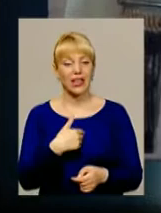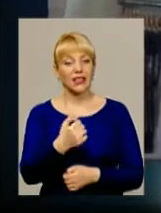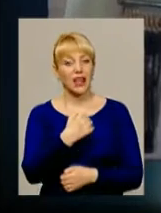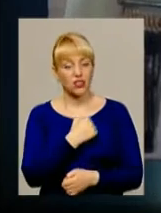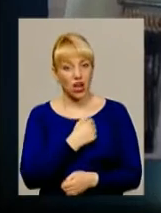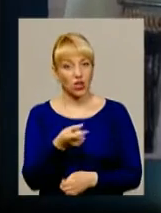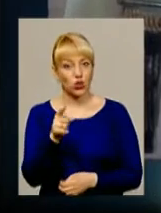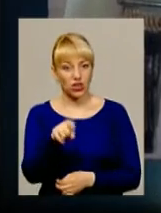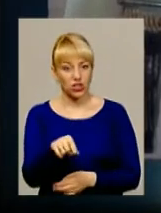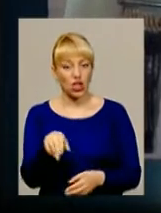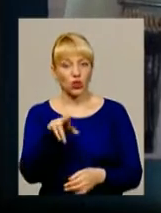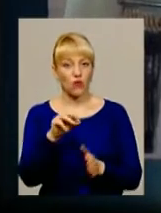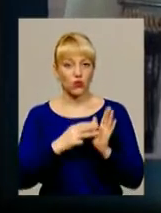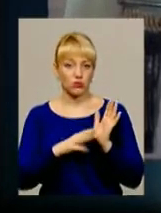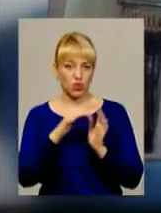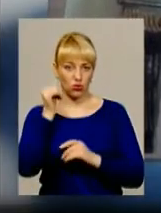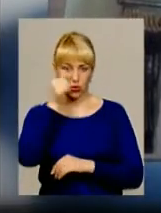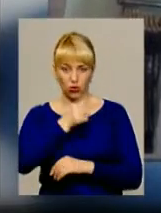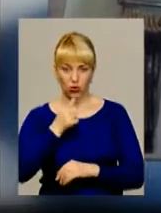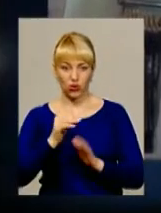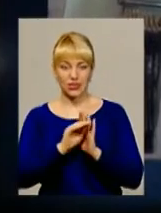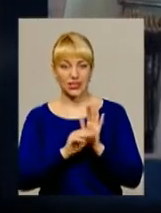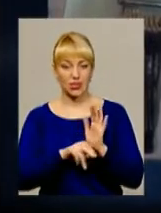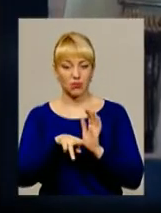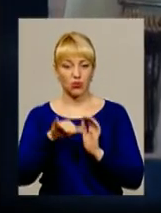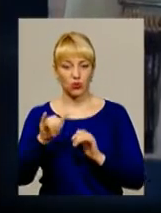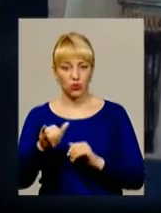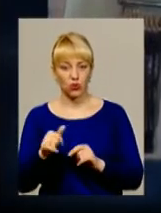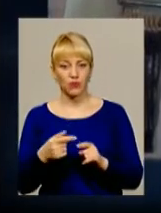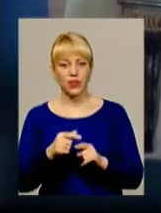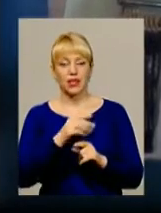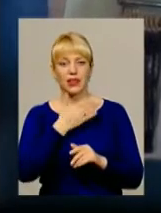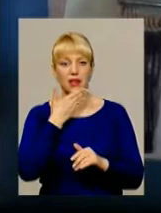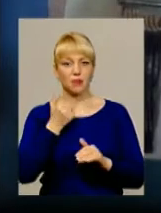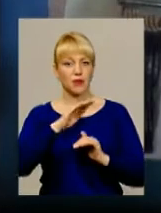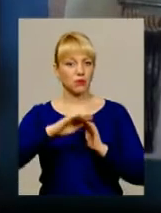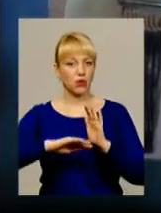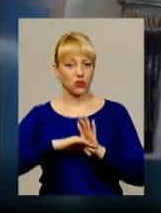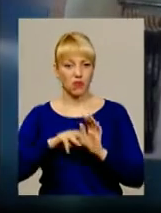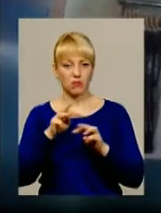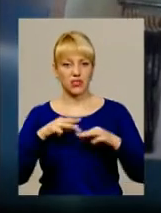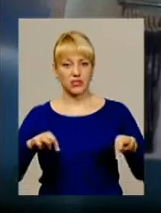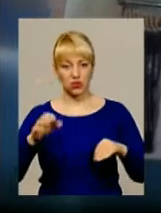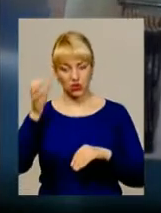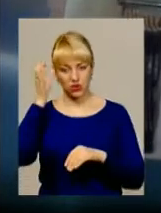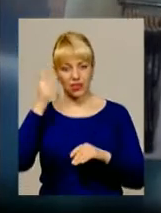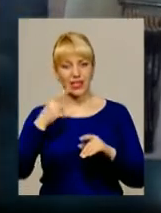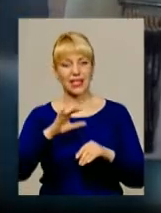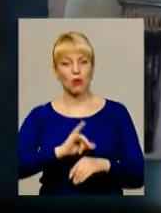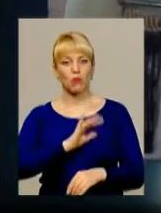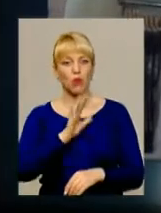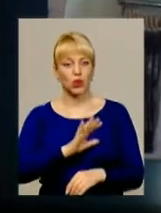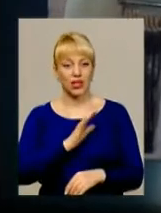речі, до 85-го року системи профтехосвіти і не підпорядковували з Міністерства освіти. А значить, були